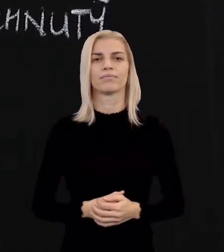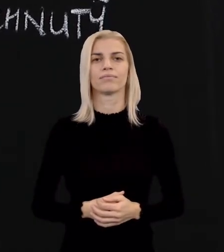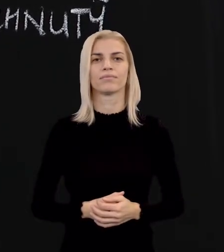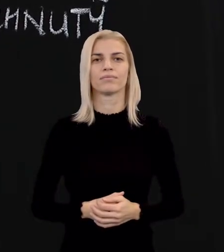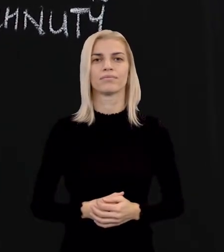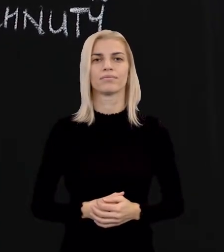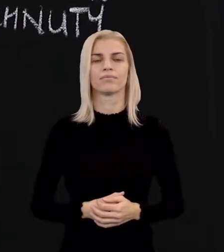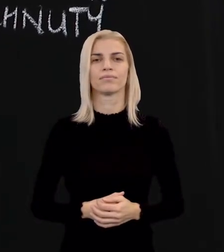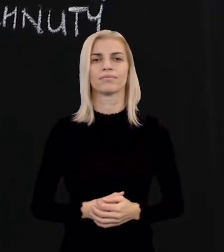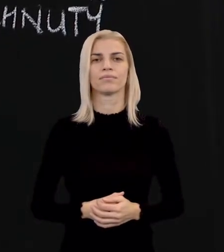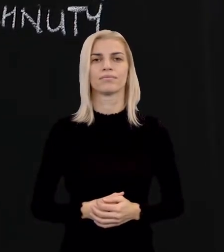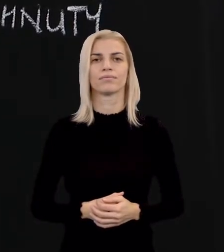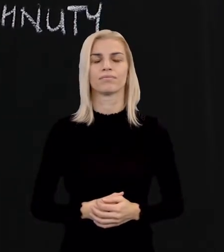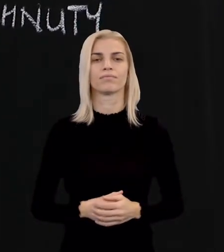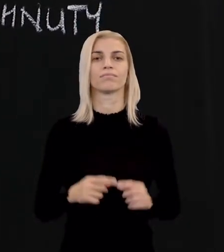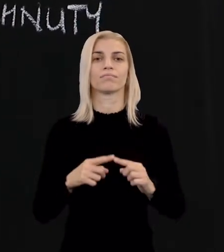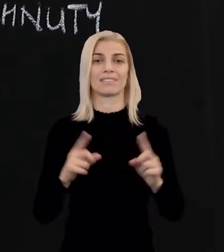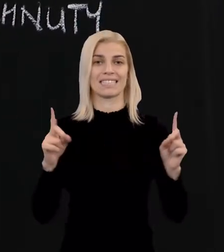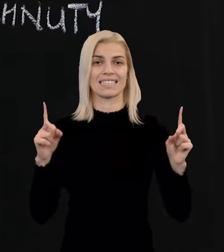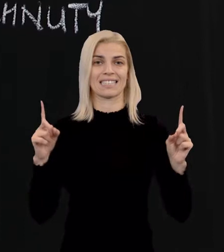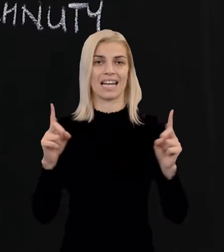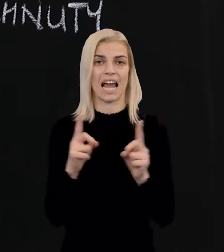Potom by to mohlo byť skracovanie.